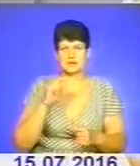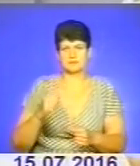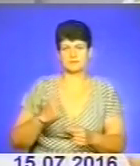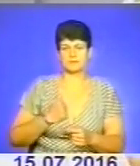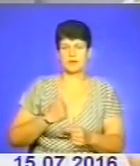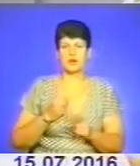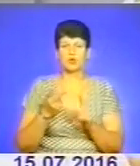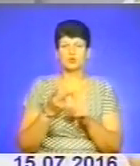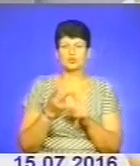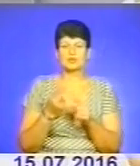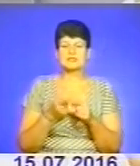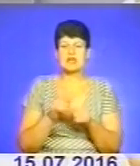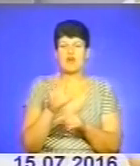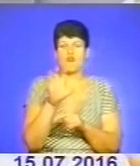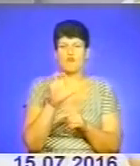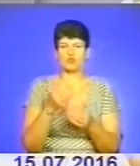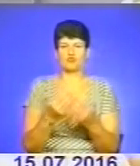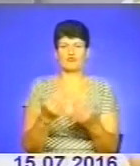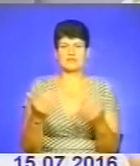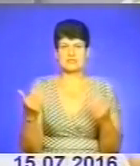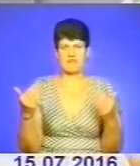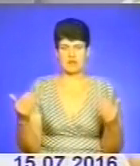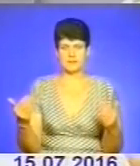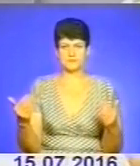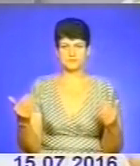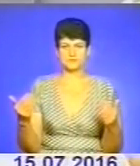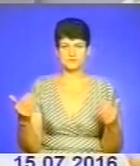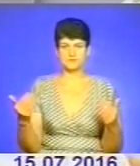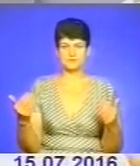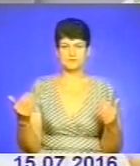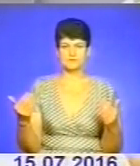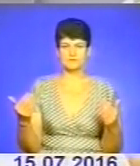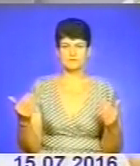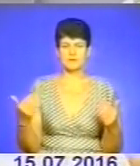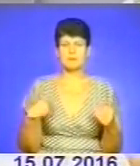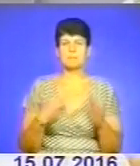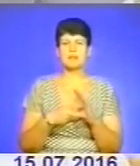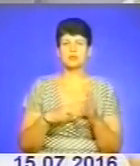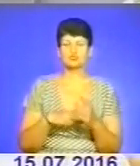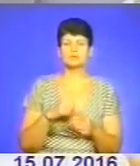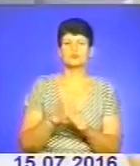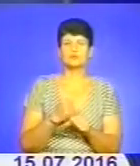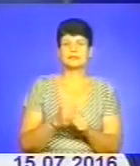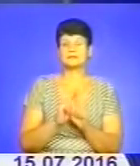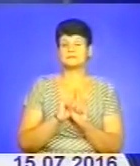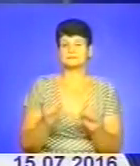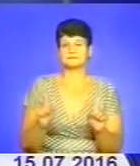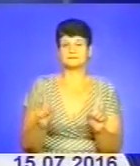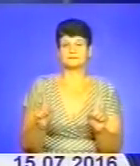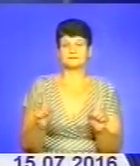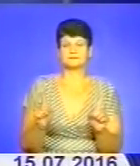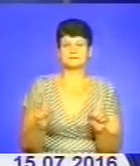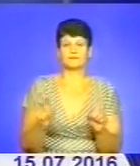Друге, це буде фотовиставка, яка буде, ми плануємо зробити її такою своєрідно інтерактивною. Тобто,